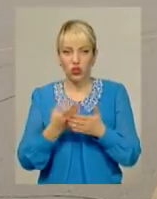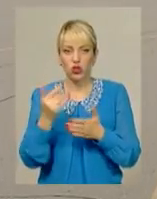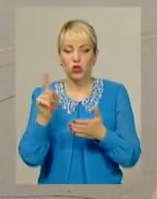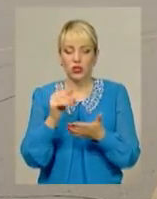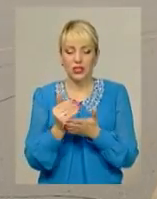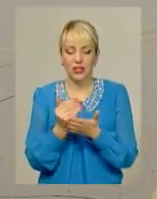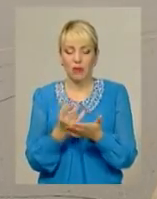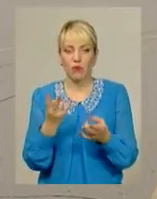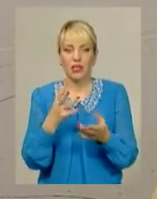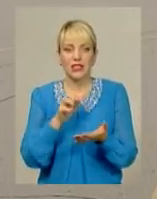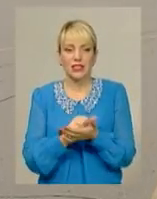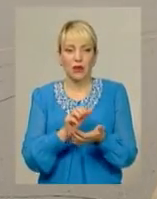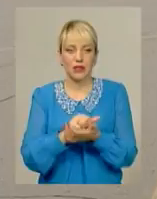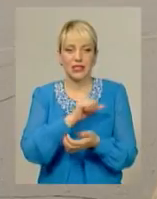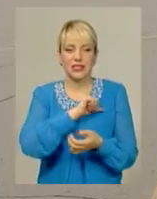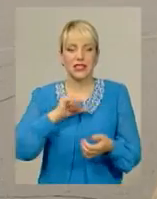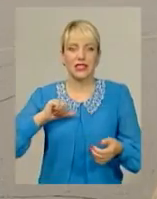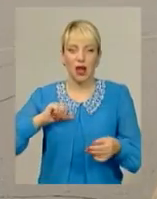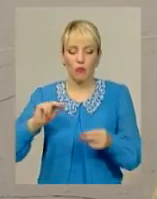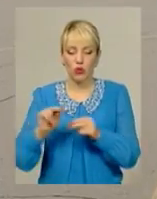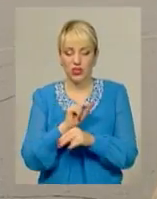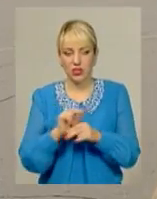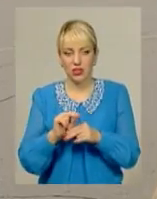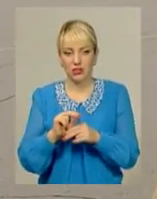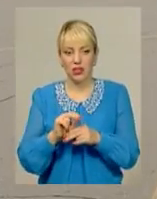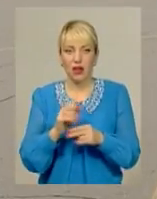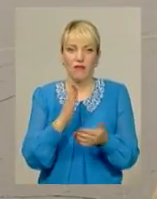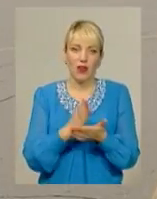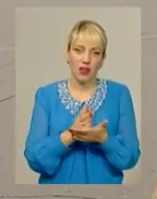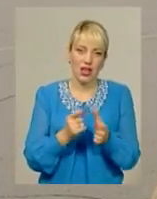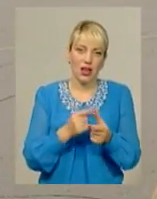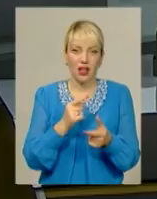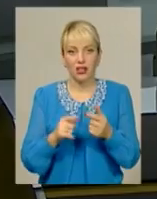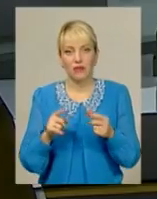має займатися самостіленням. Має? Та чи вважає?